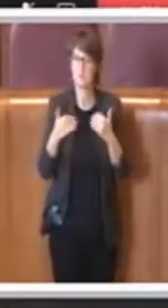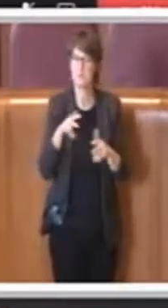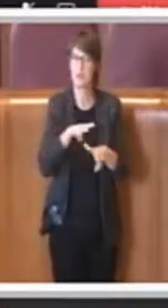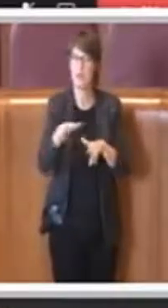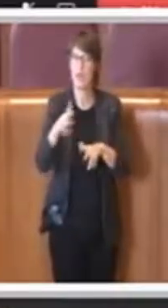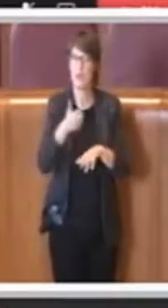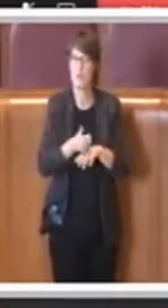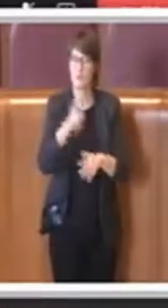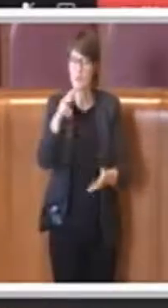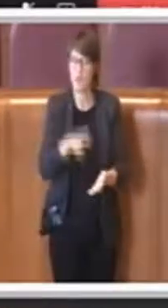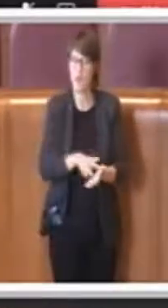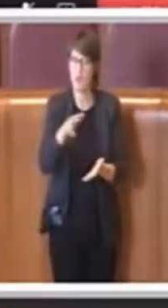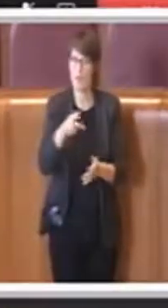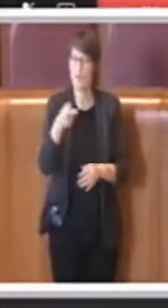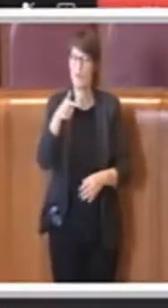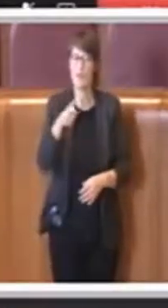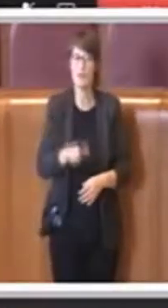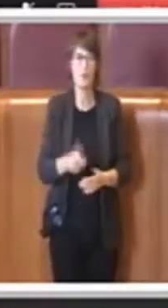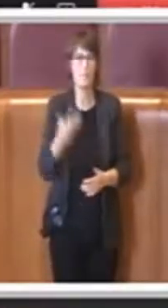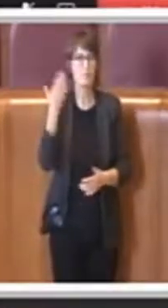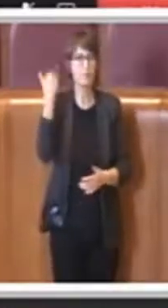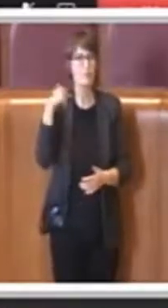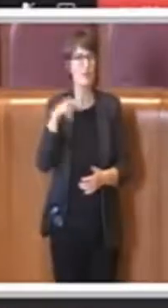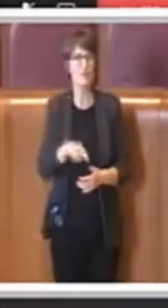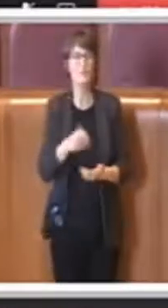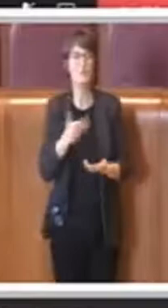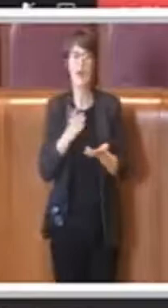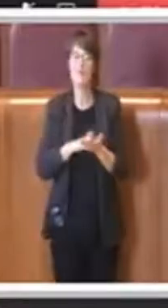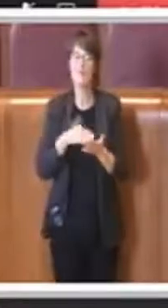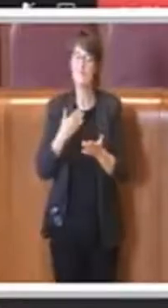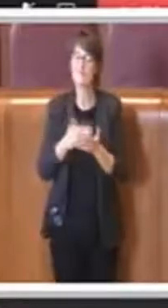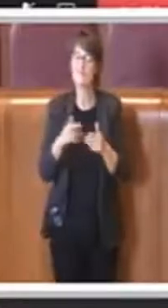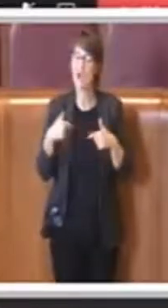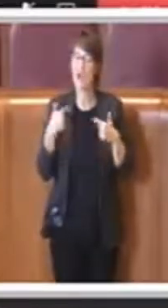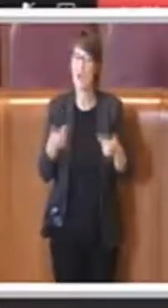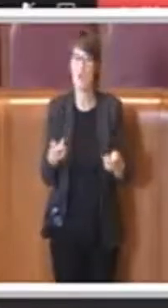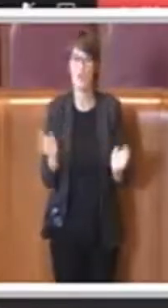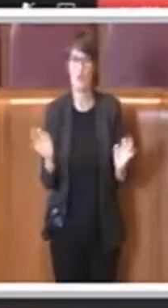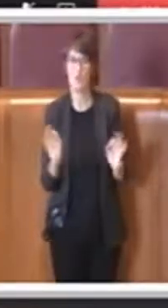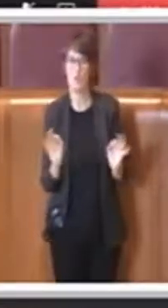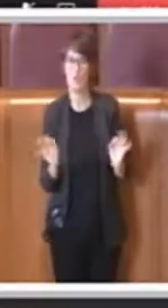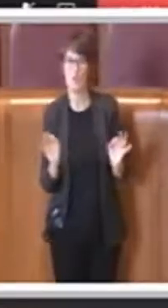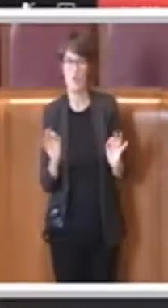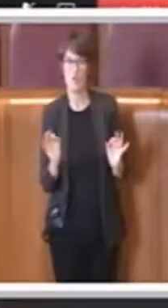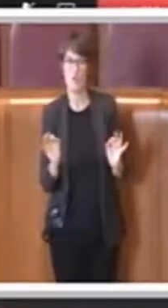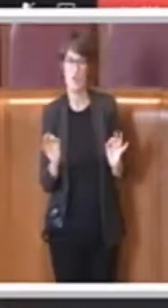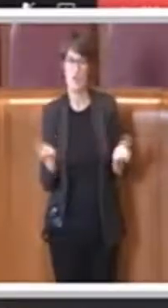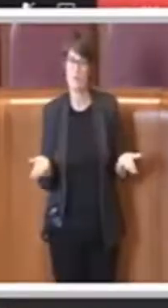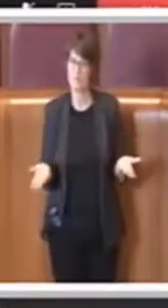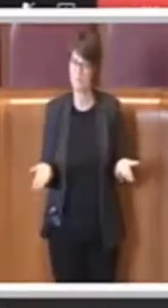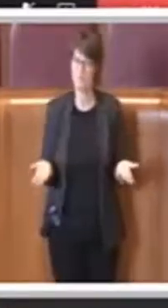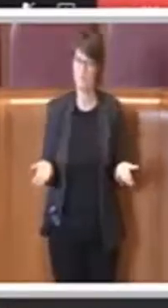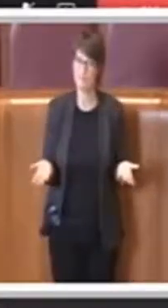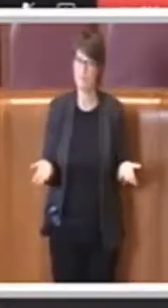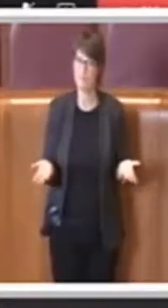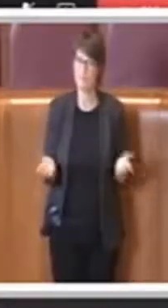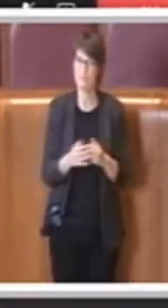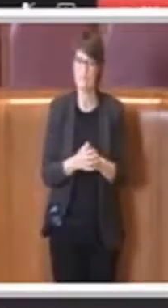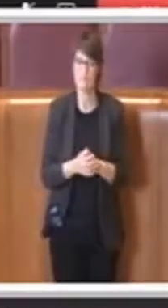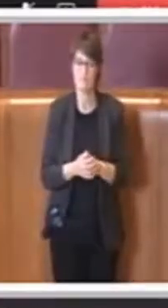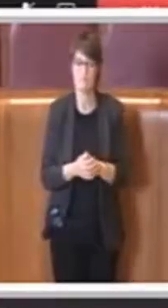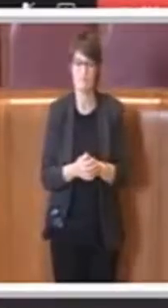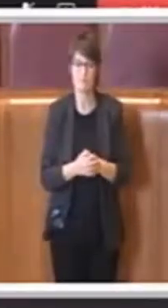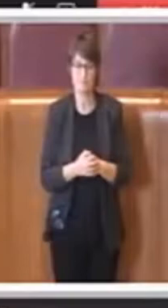come dire riconosciuto quel valore e quell'importanza e voglio anche dire che su questo fatto l'idea di dover